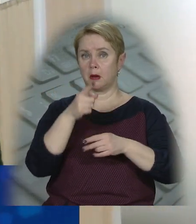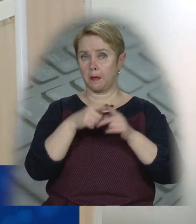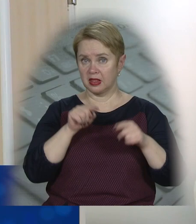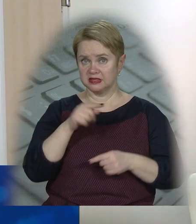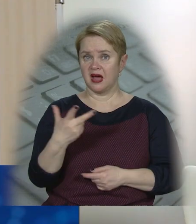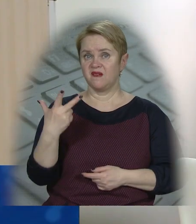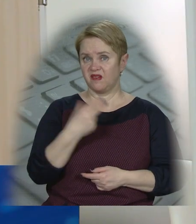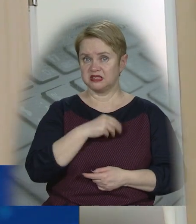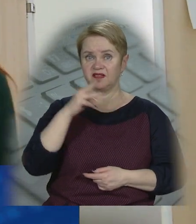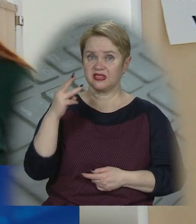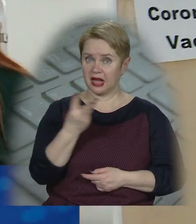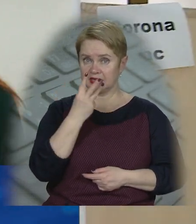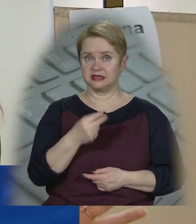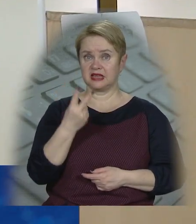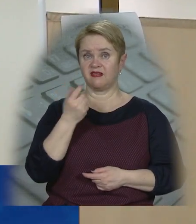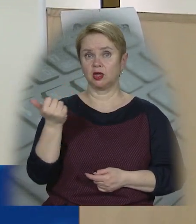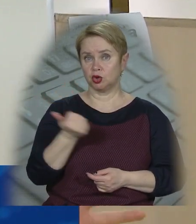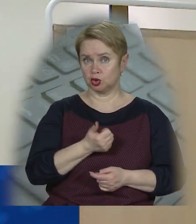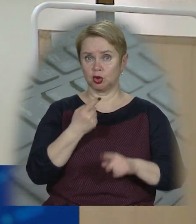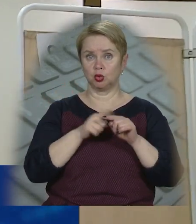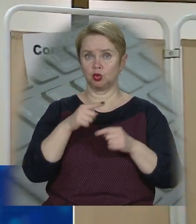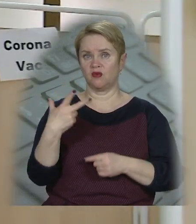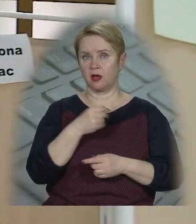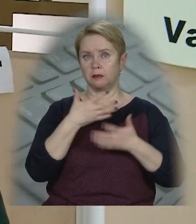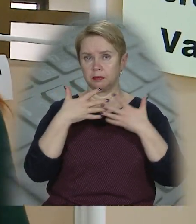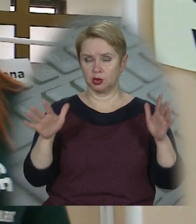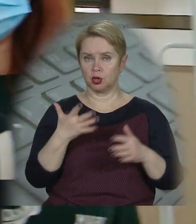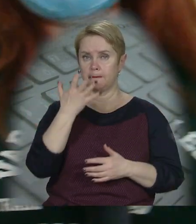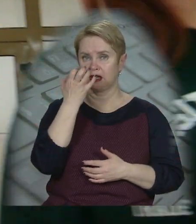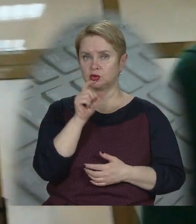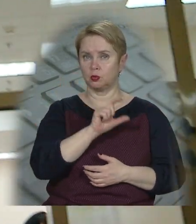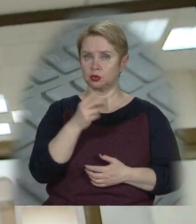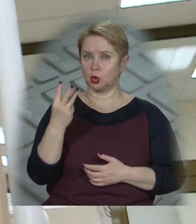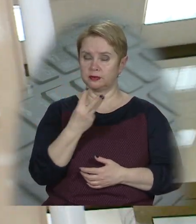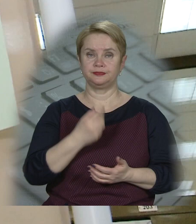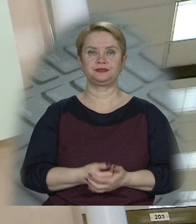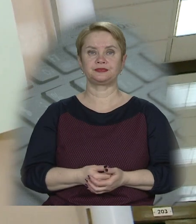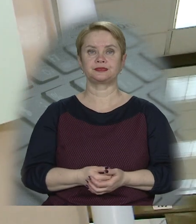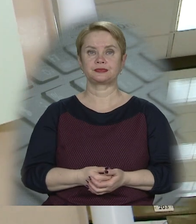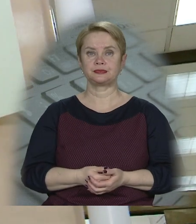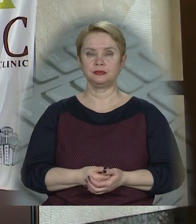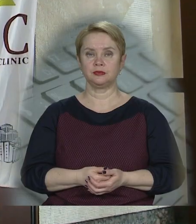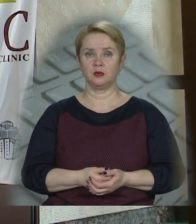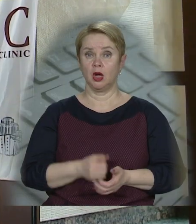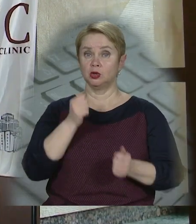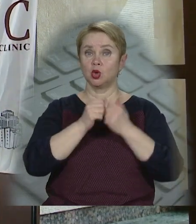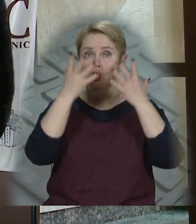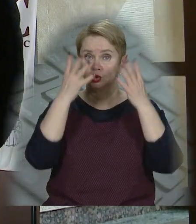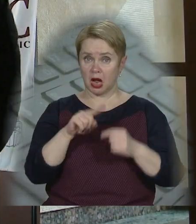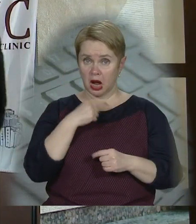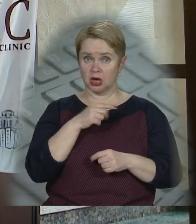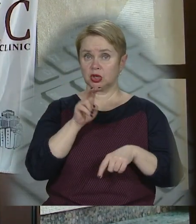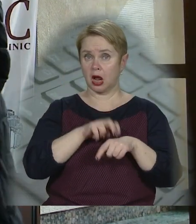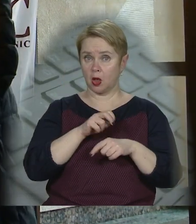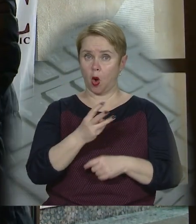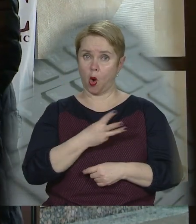Половина з них вакцинуються втретє за два тижні. Тут вкололи більше 500 бустерних доз. З кожним днем,